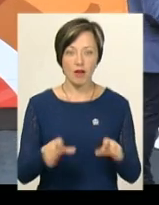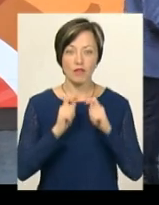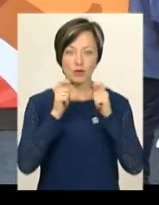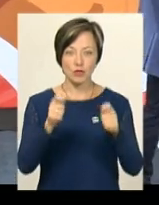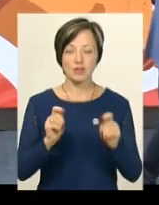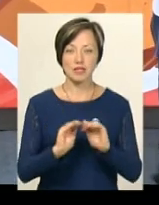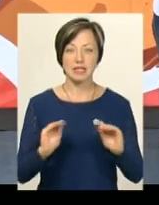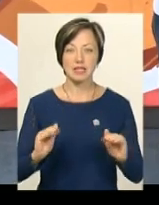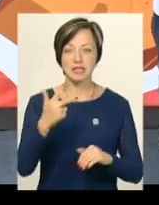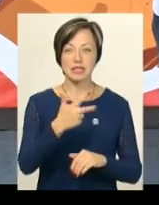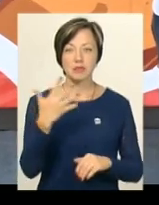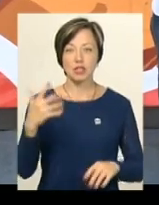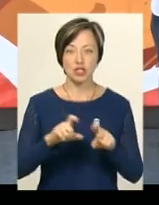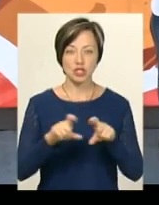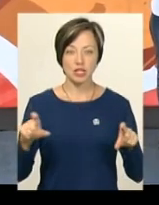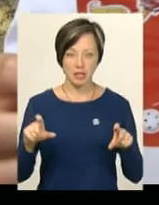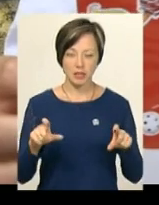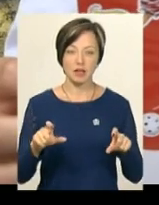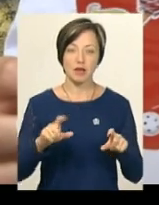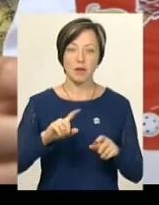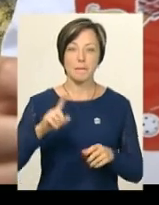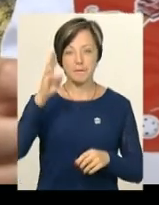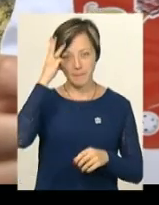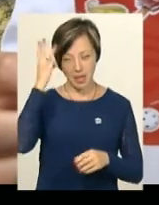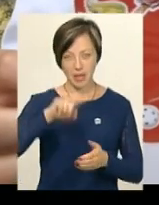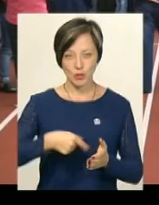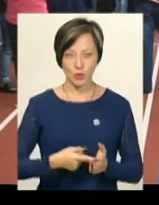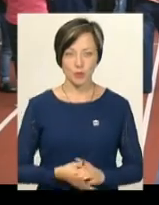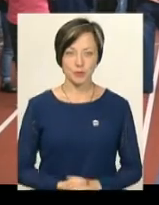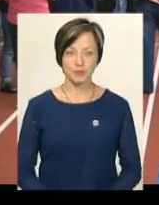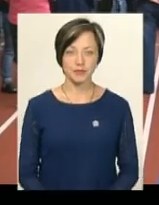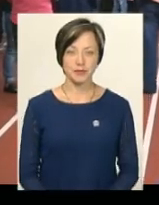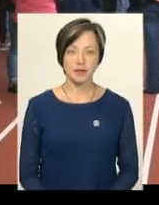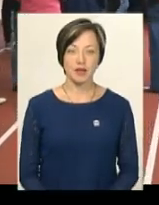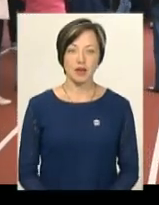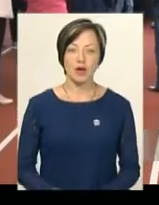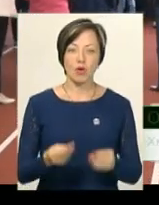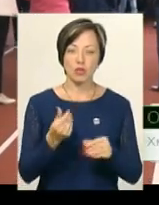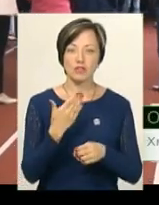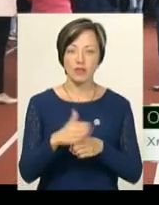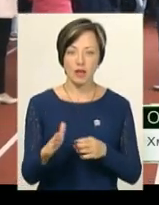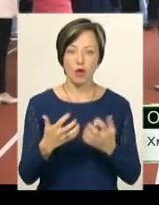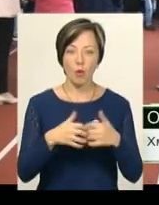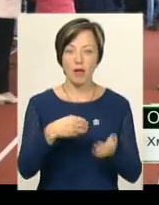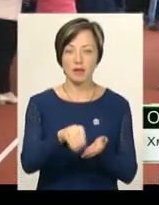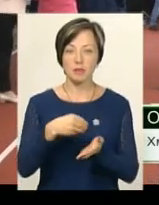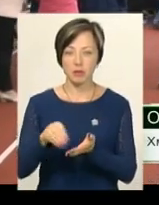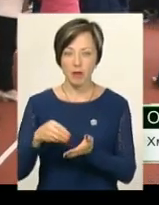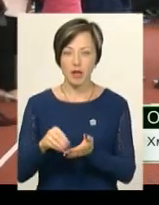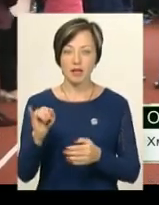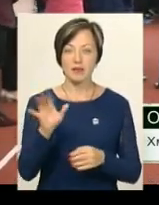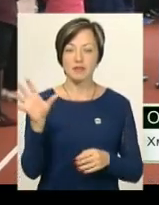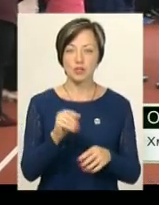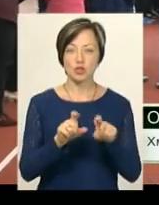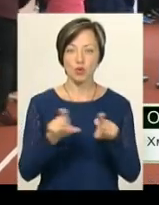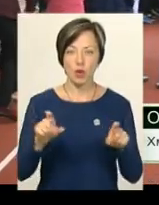вручив учням 35 шкіл, гімназій та колегіуми обласного центру. Кошти виділили, обладнання придбали і в